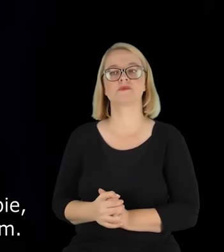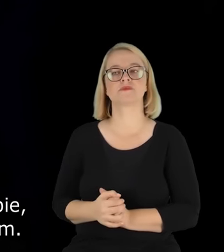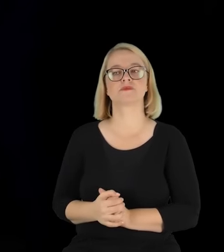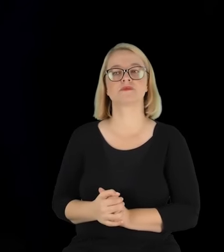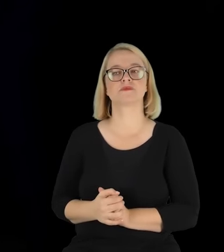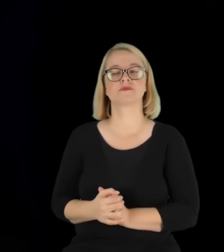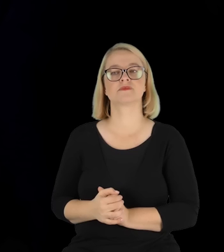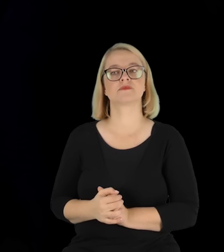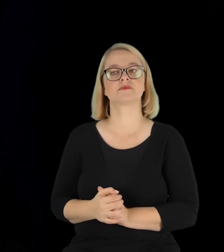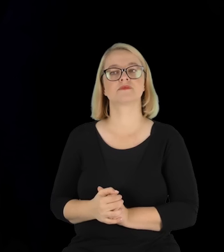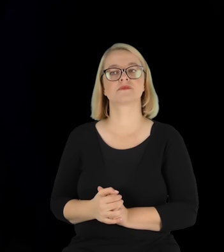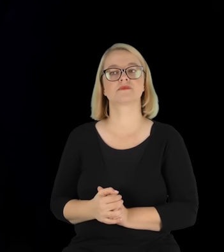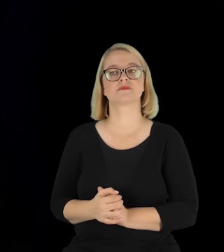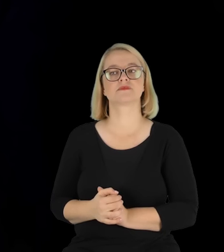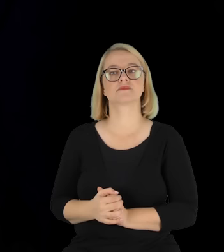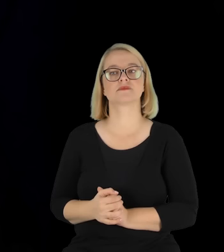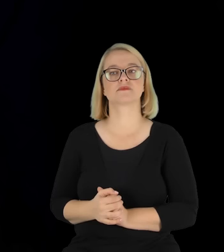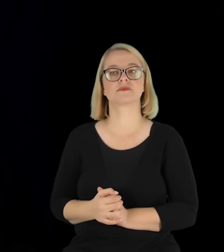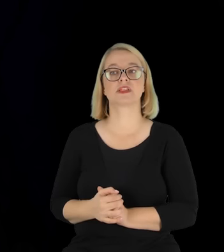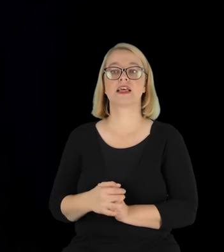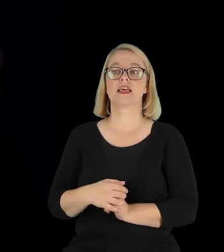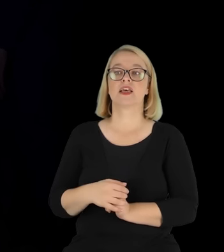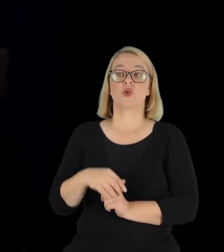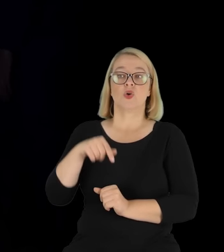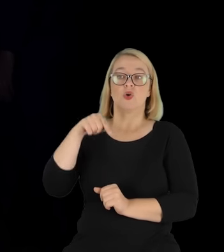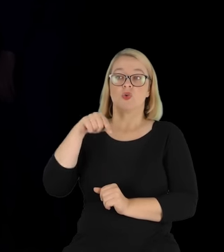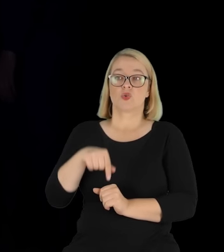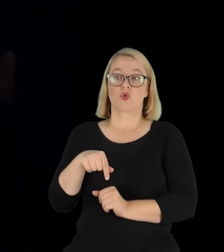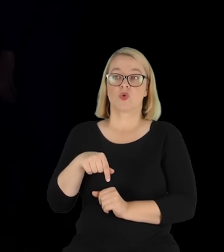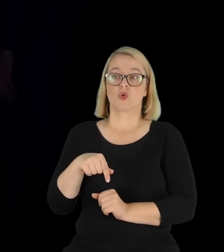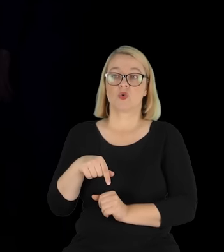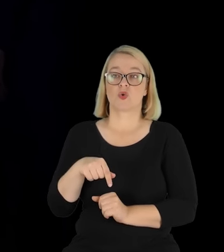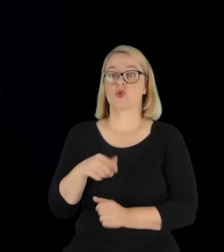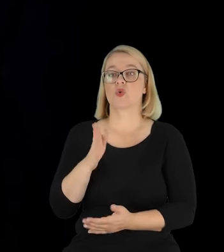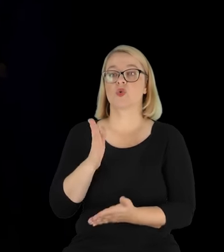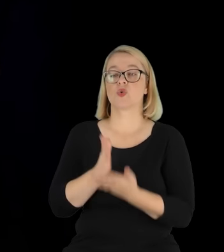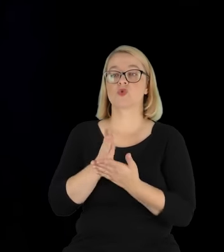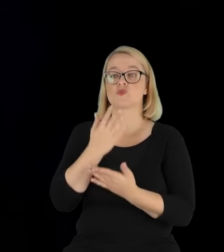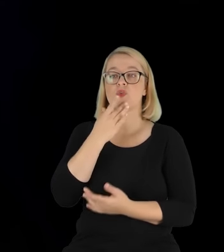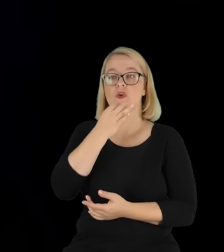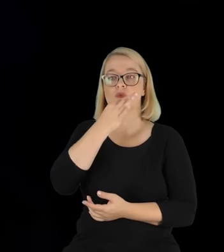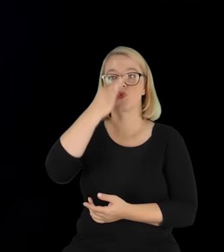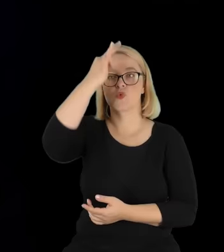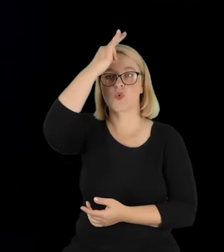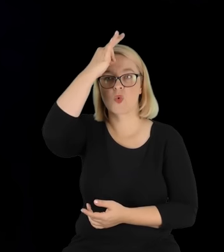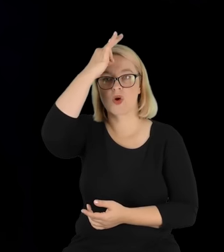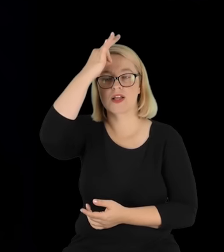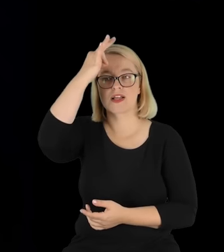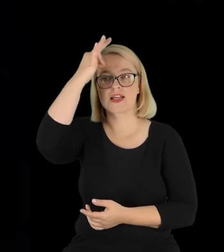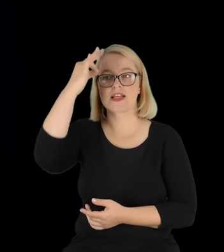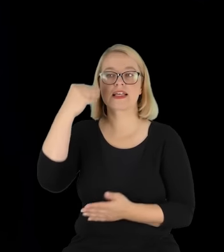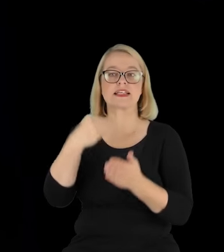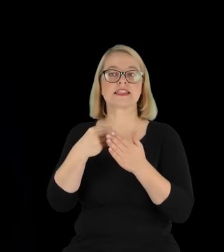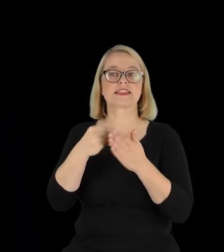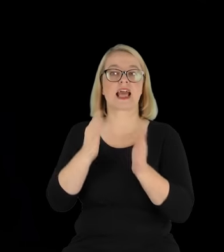rozżywieniem wspominam. Jak to się mówi, tutaj chyba jest duch tego skarbnika. Jak to mówiło, że